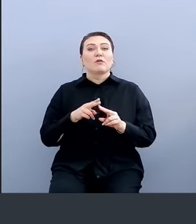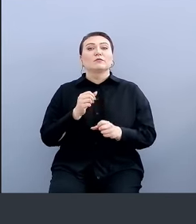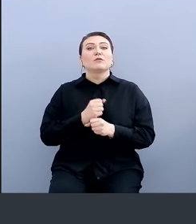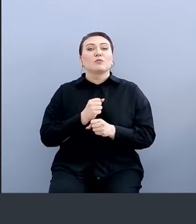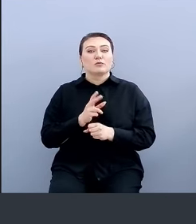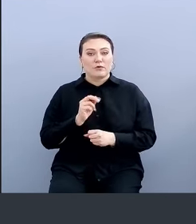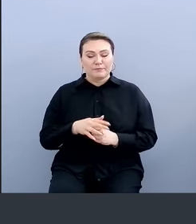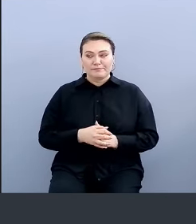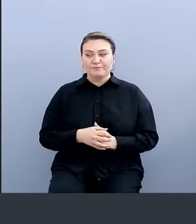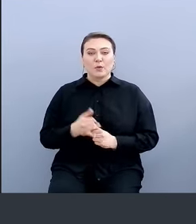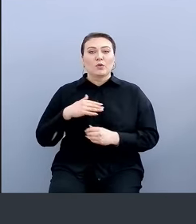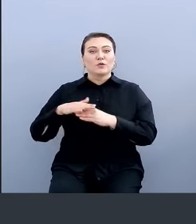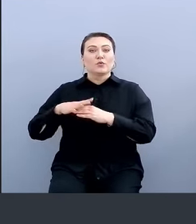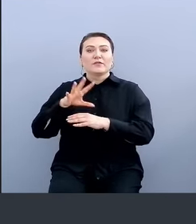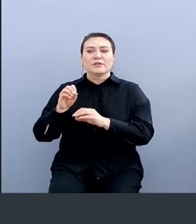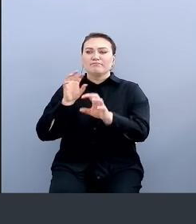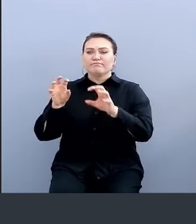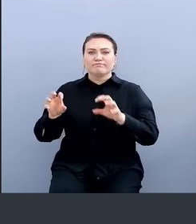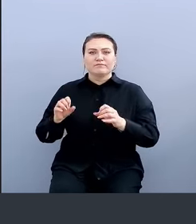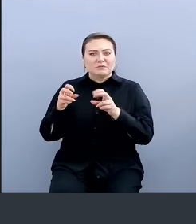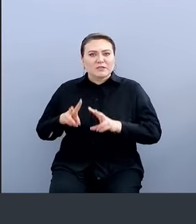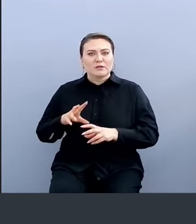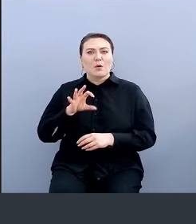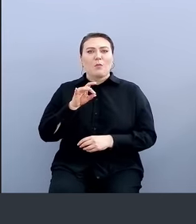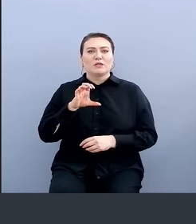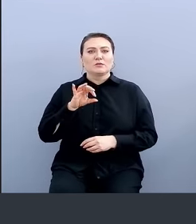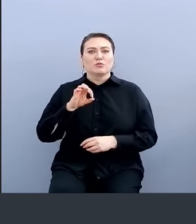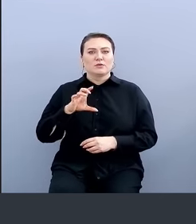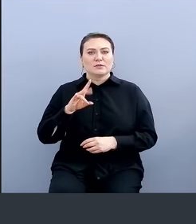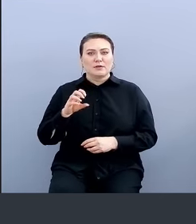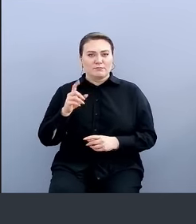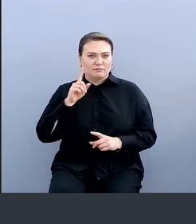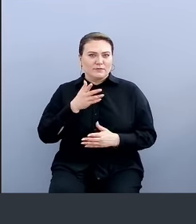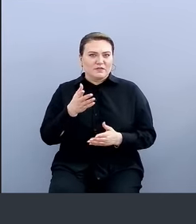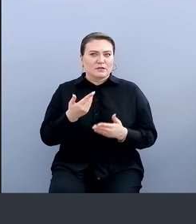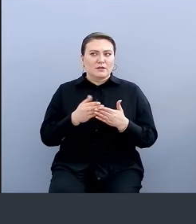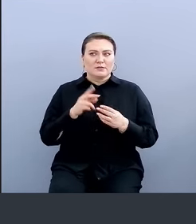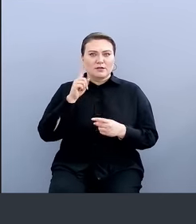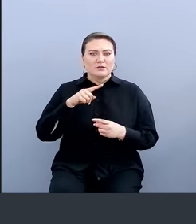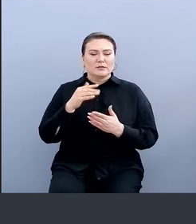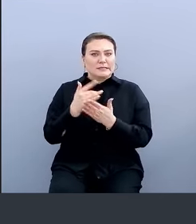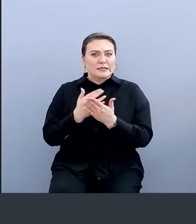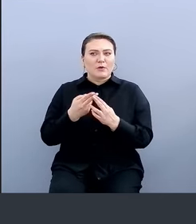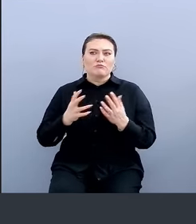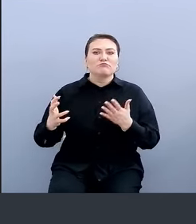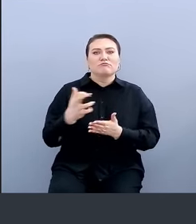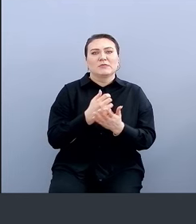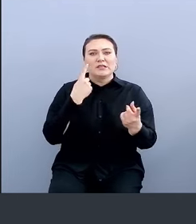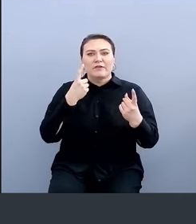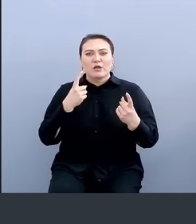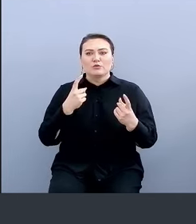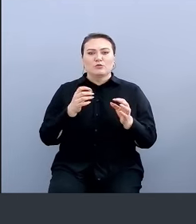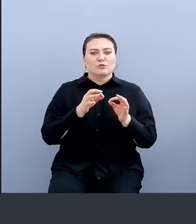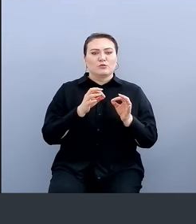устройствах стоит у сквера на все, то есть open-source, наверное, все знают, система, которая там собирает информацию, метрики